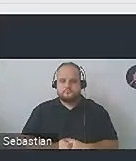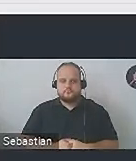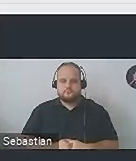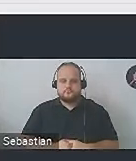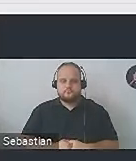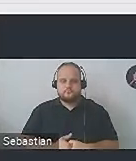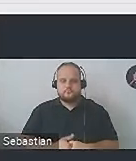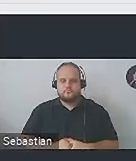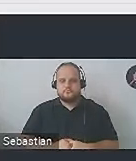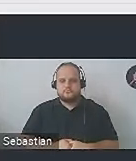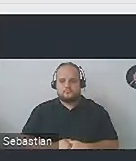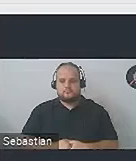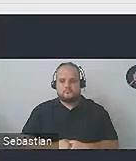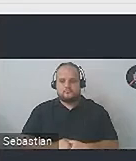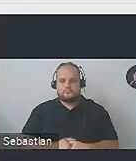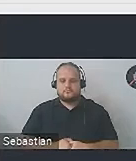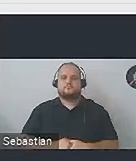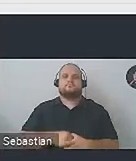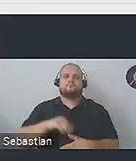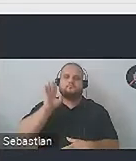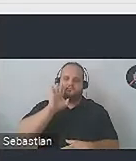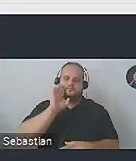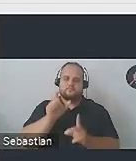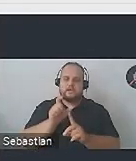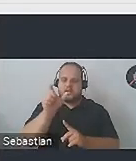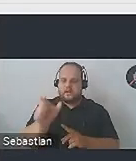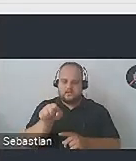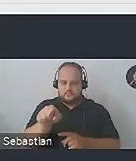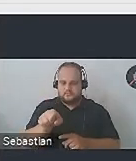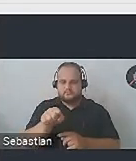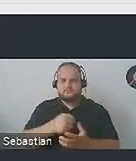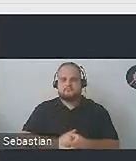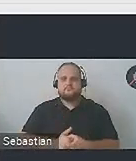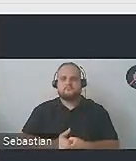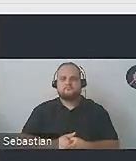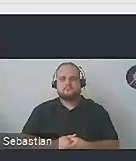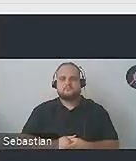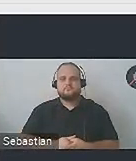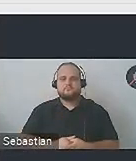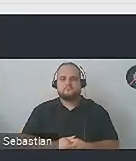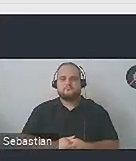No to teraz w tym samym linku Mentimeter'a, w którym przed chwilką Państwo byliście,